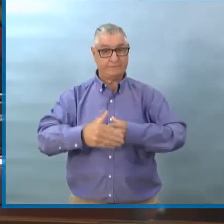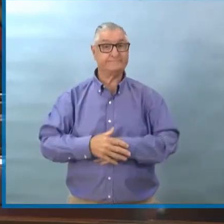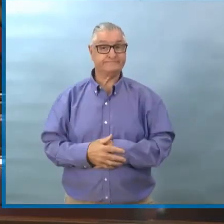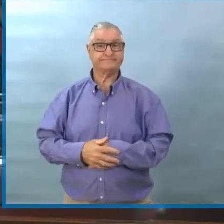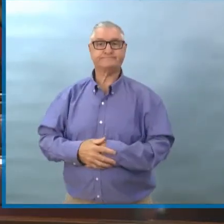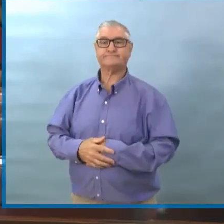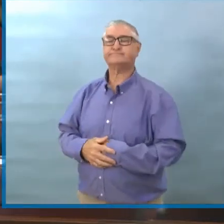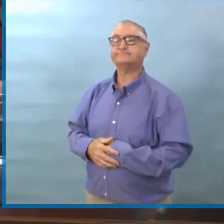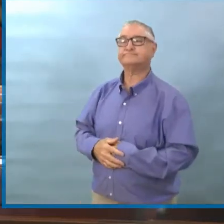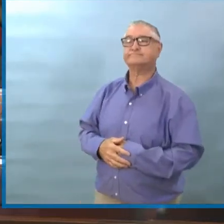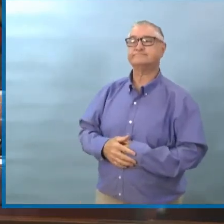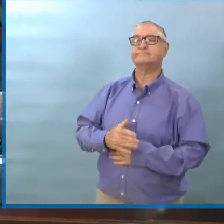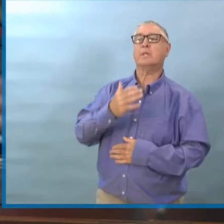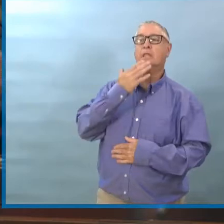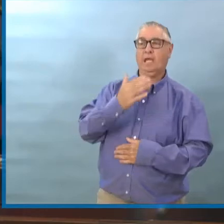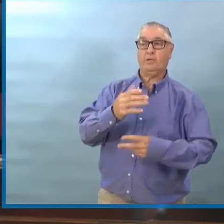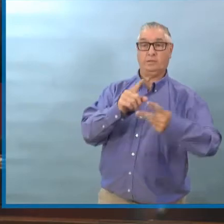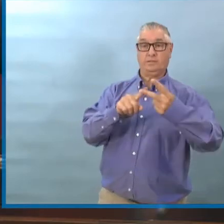Question inaudible.